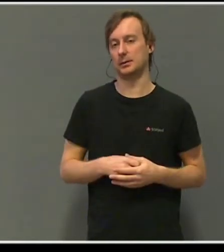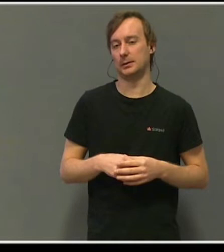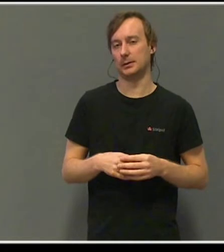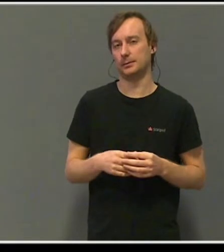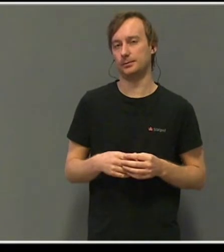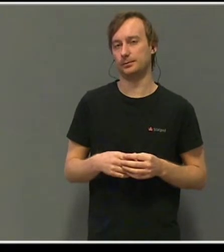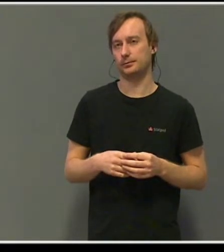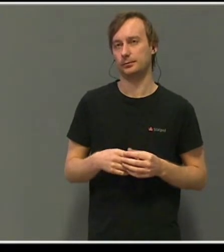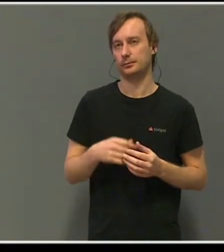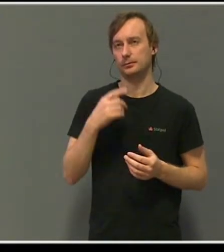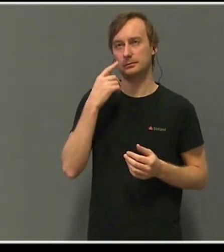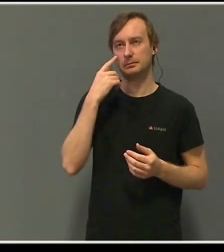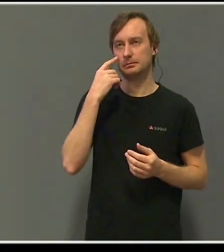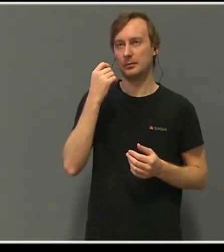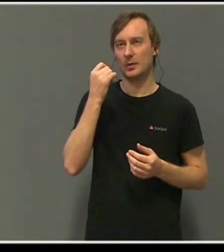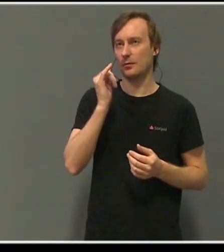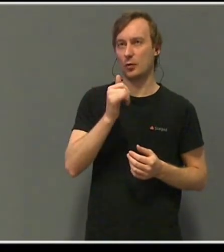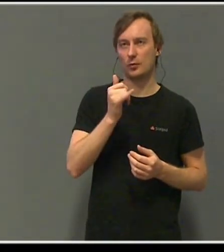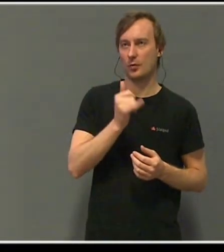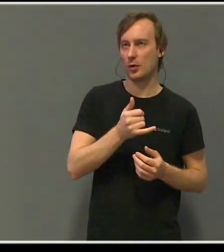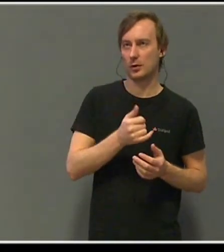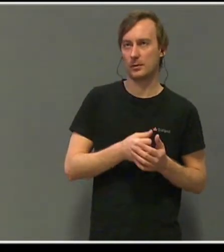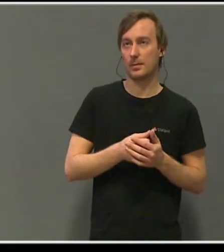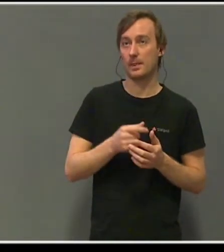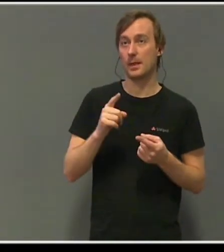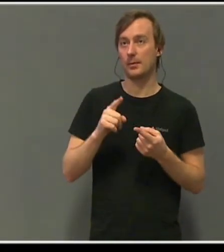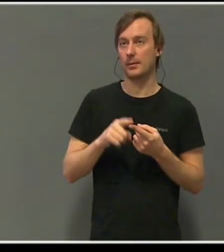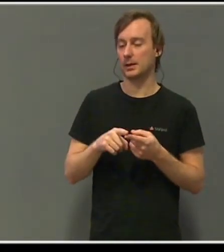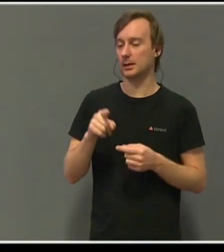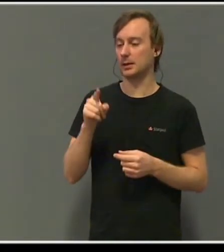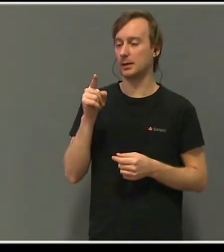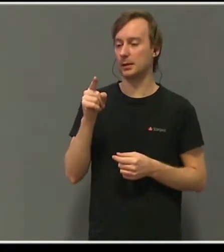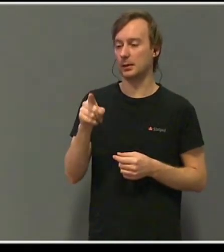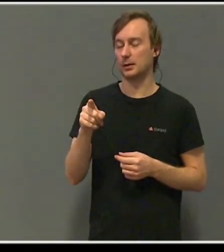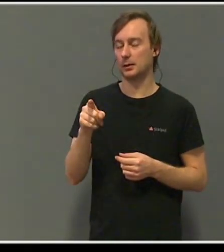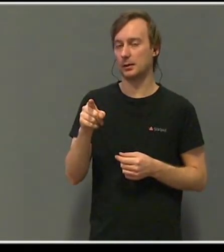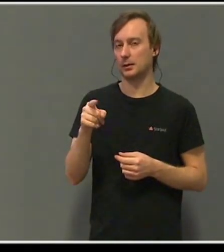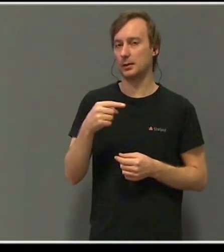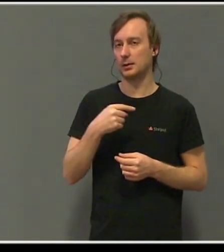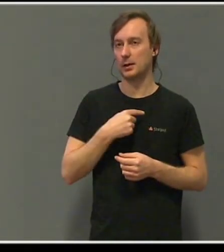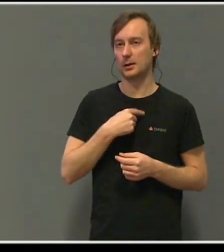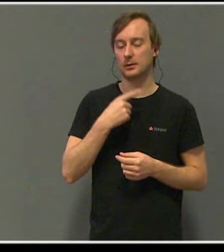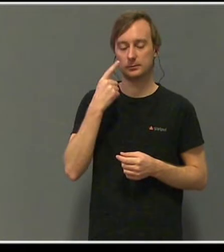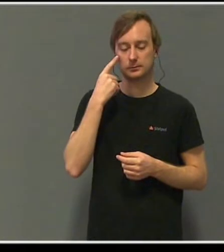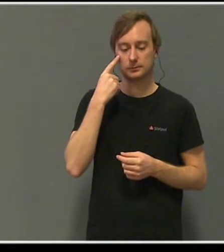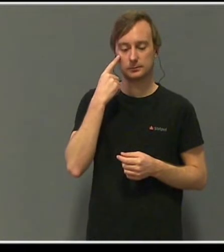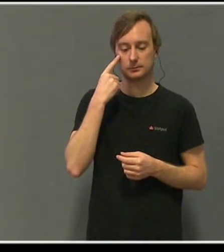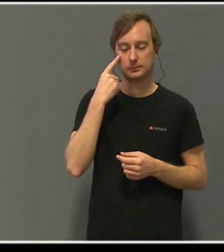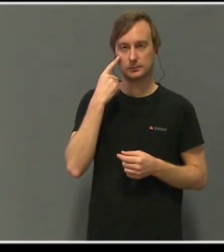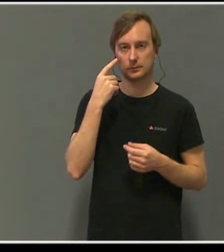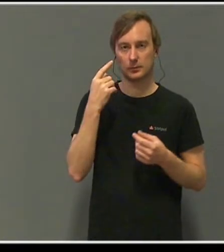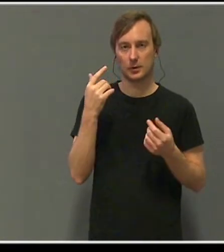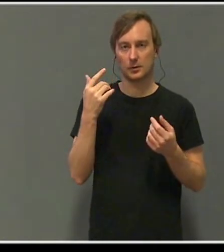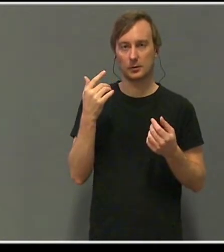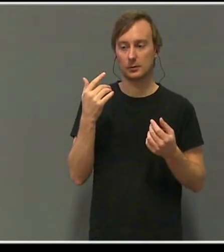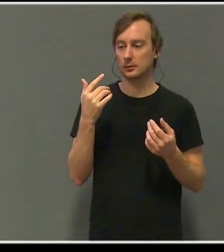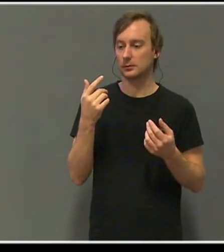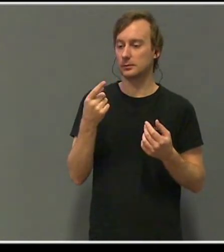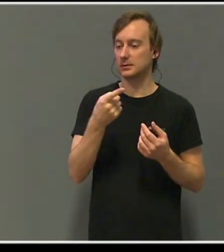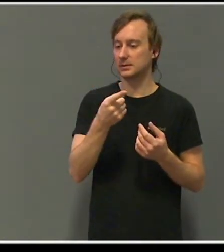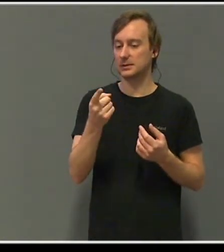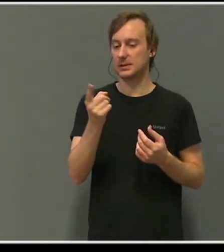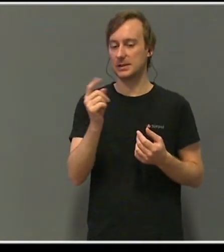men midt oppi denne sorgen, tape og tomheten, kom jeg til å tenke på de som ikke var der.